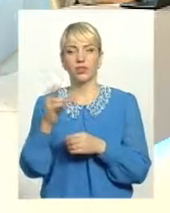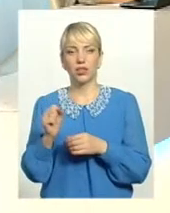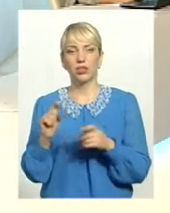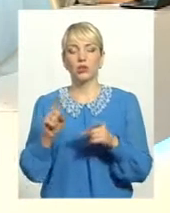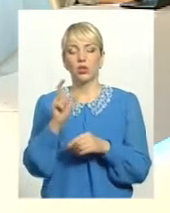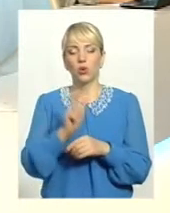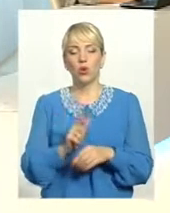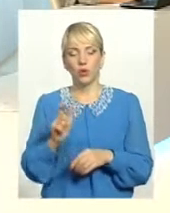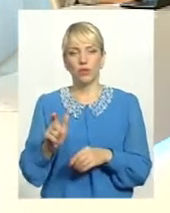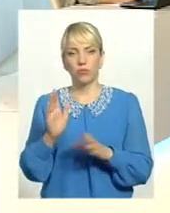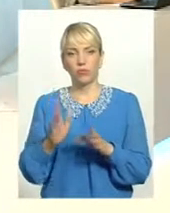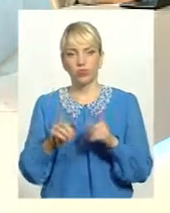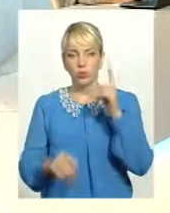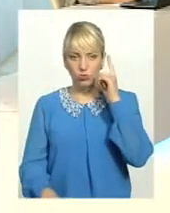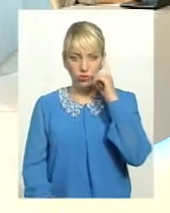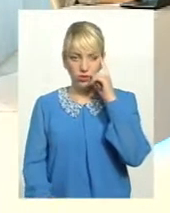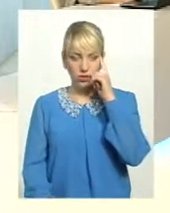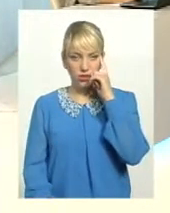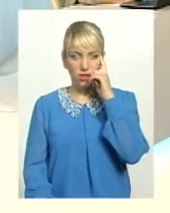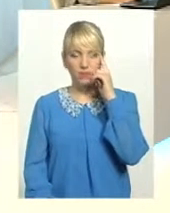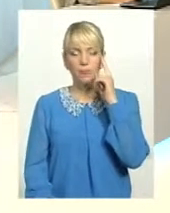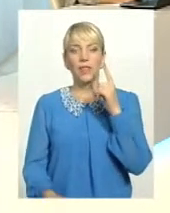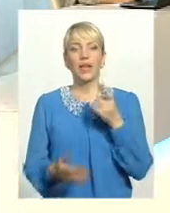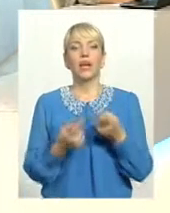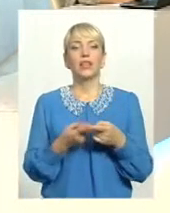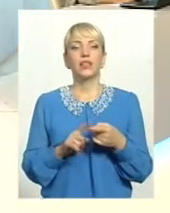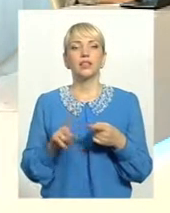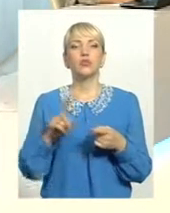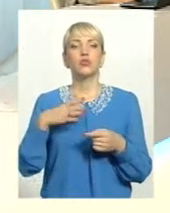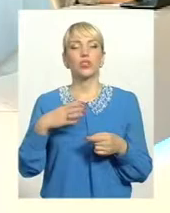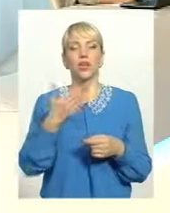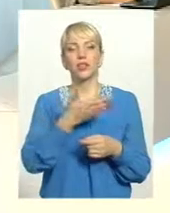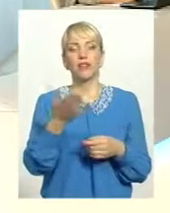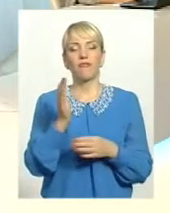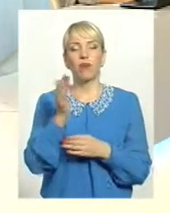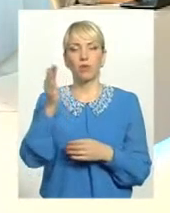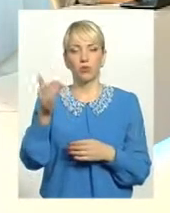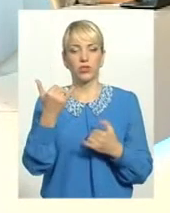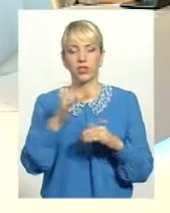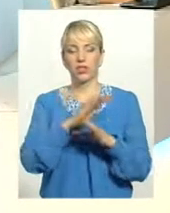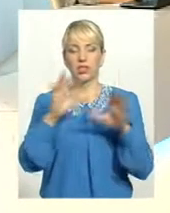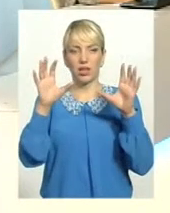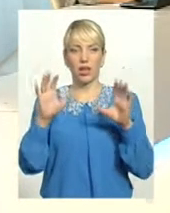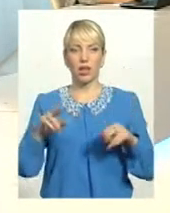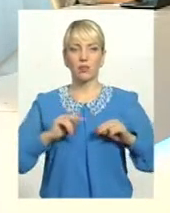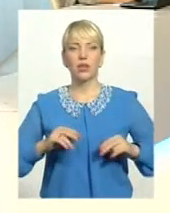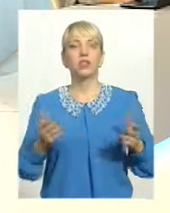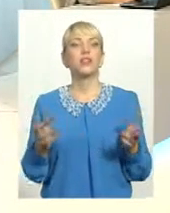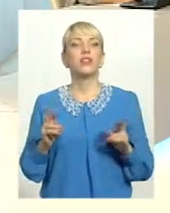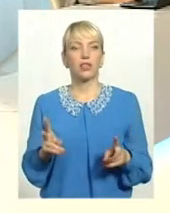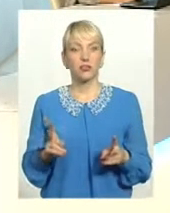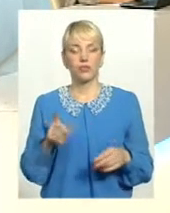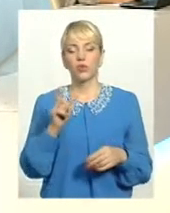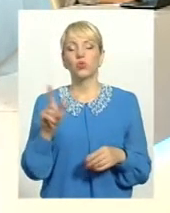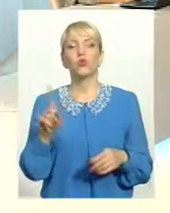що люди будуть задумуватися над тим, що їх чекає в майбутній. Тому що, зараз ж нелегальна праця, яким чином? Ну, я розумію,